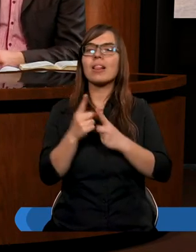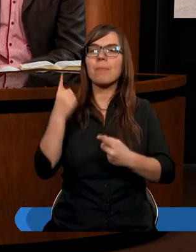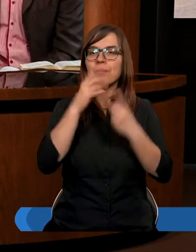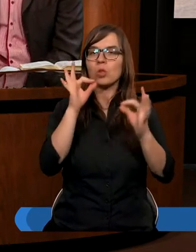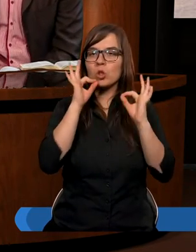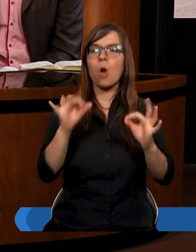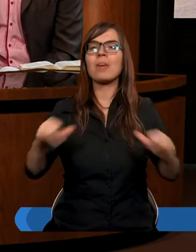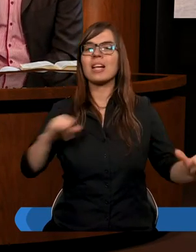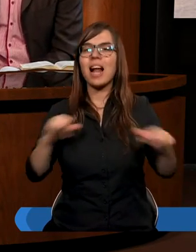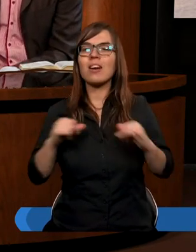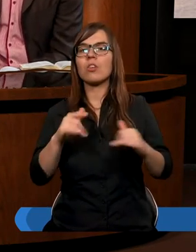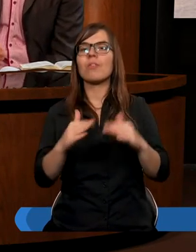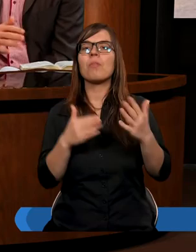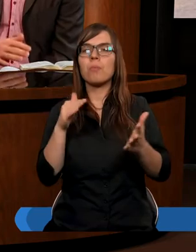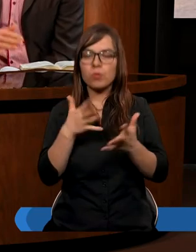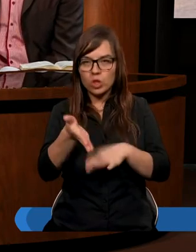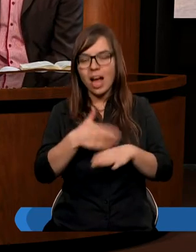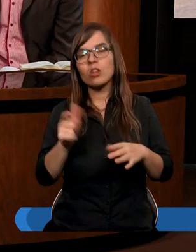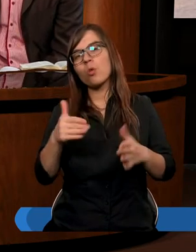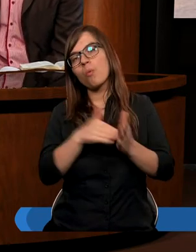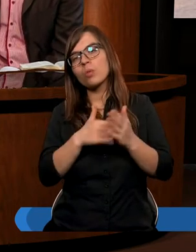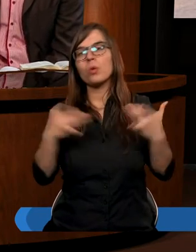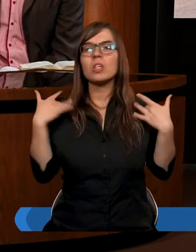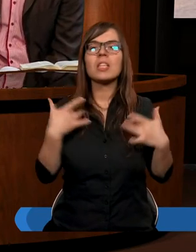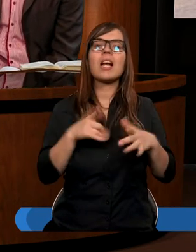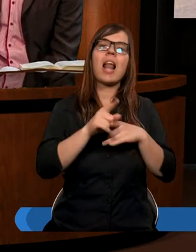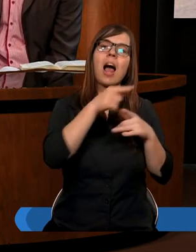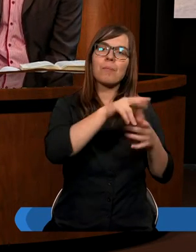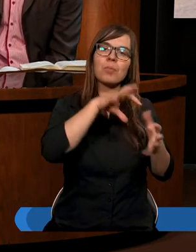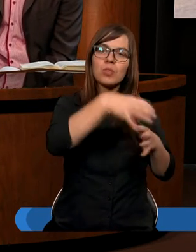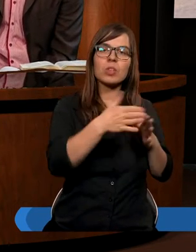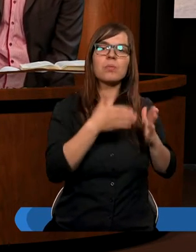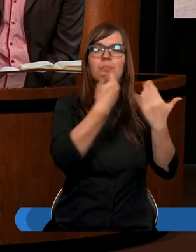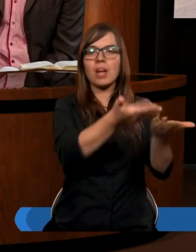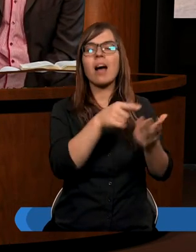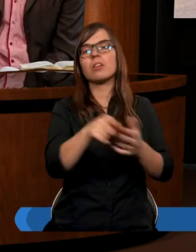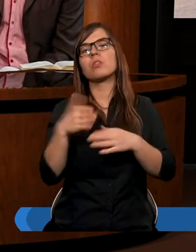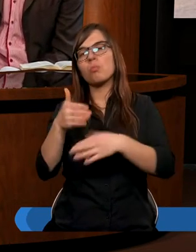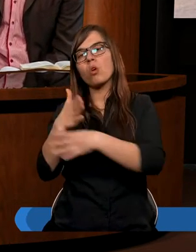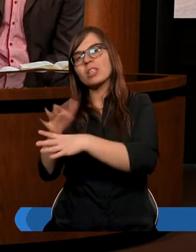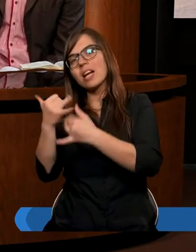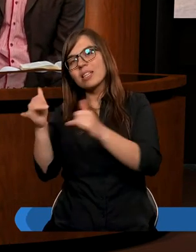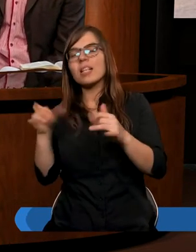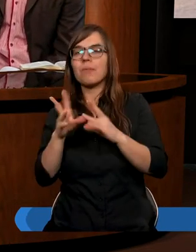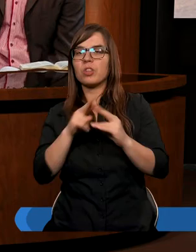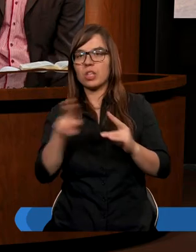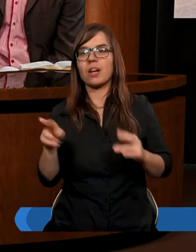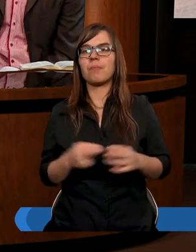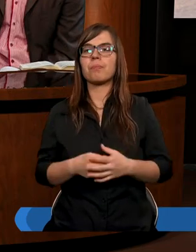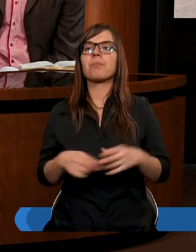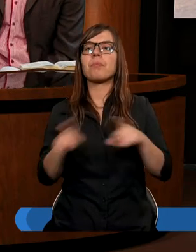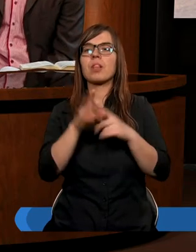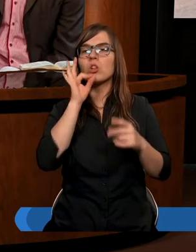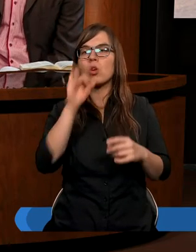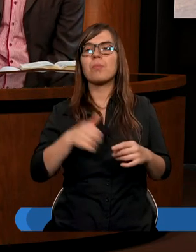zarządzali że taką część potrzebuję na życie na inne wydatki a taką mogę podzielić się z innymi dobrze